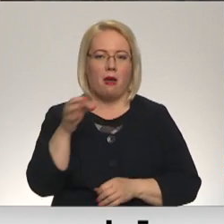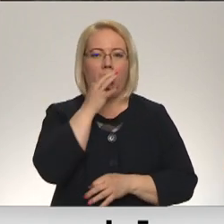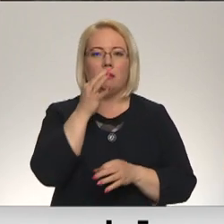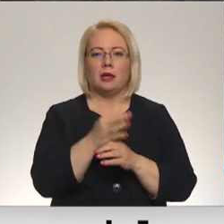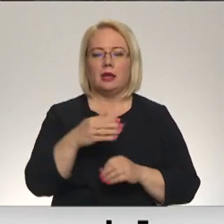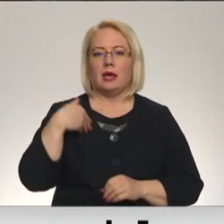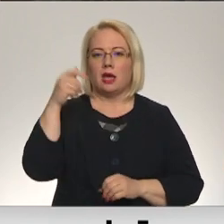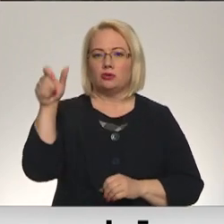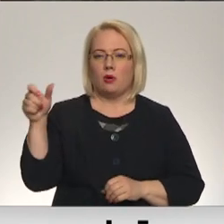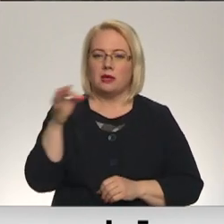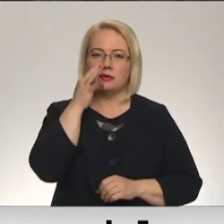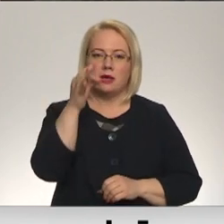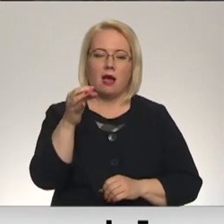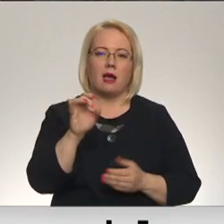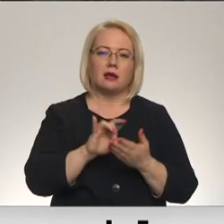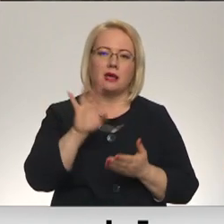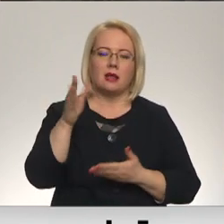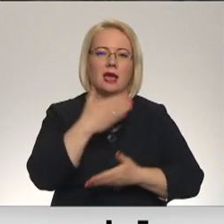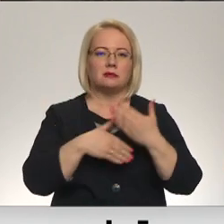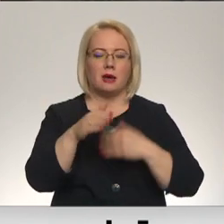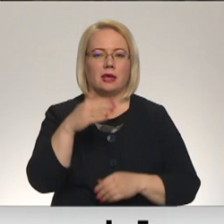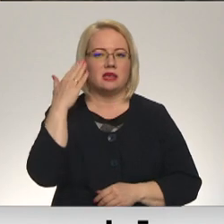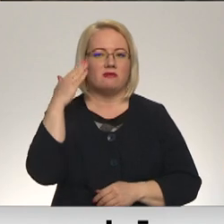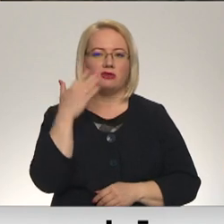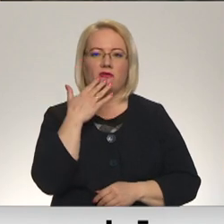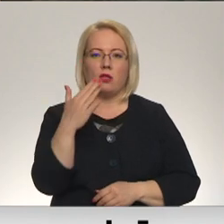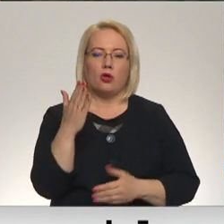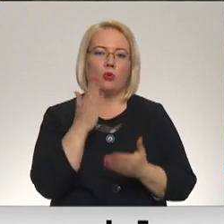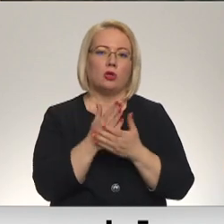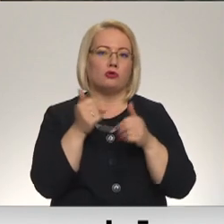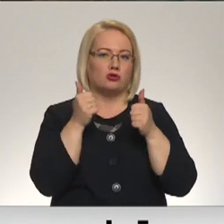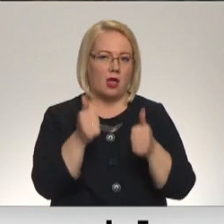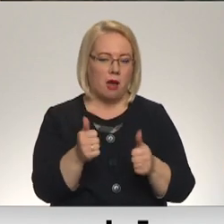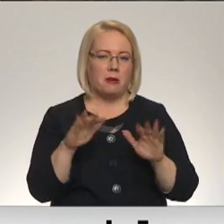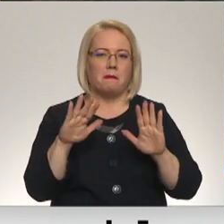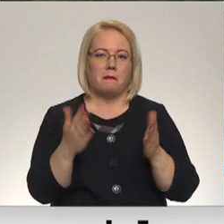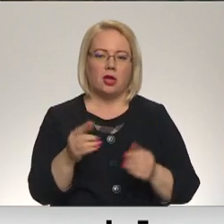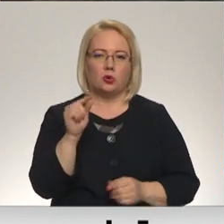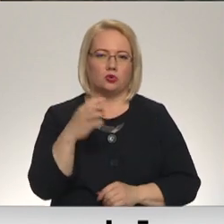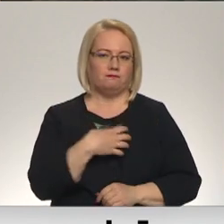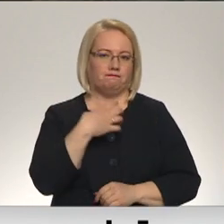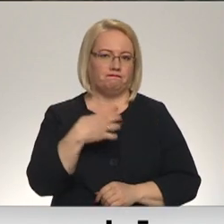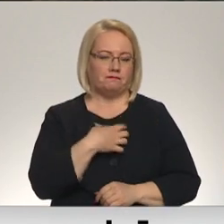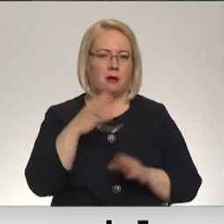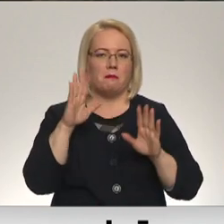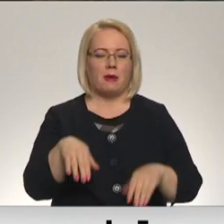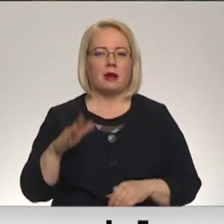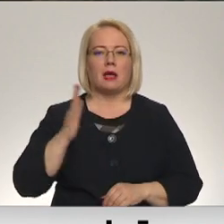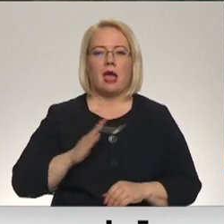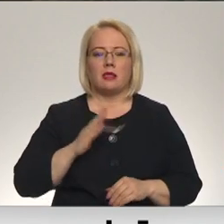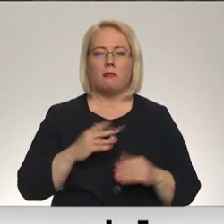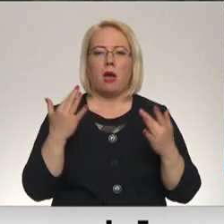skolēni sakot, ka centralizēti eksāmeni svešvalodās aizratējuši labi, bet nedaudz bažīgāk ir par gadāmo